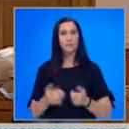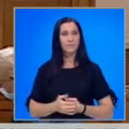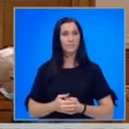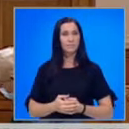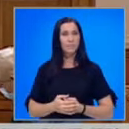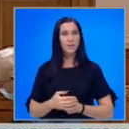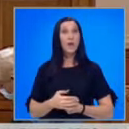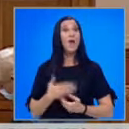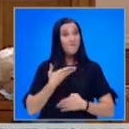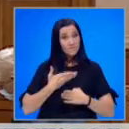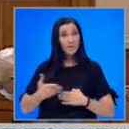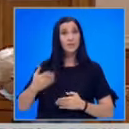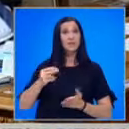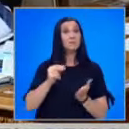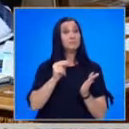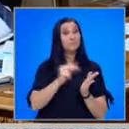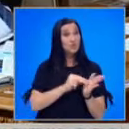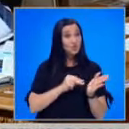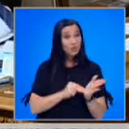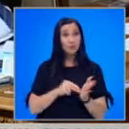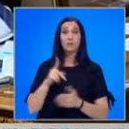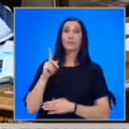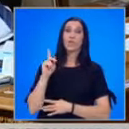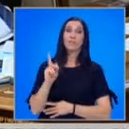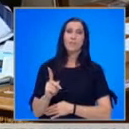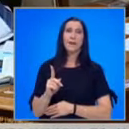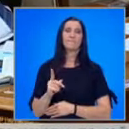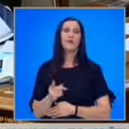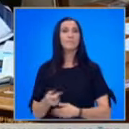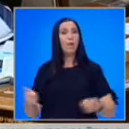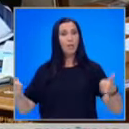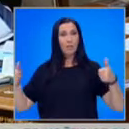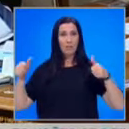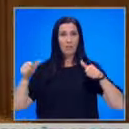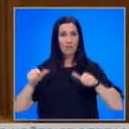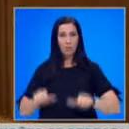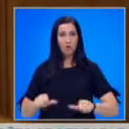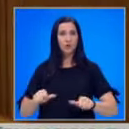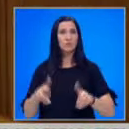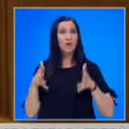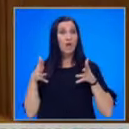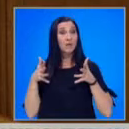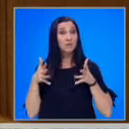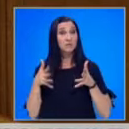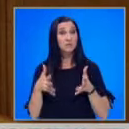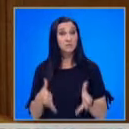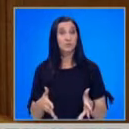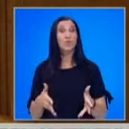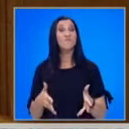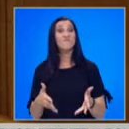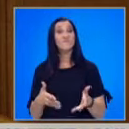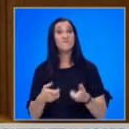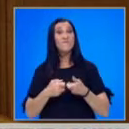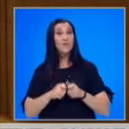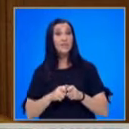винаги сме считали, че трябва порочните, зловредните практики, свързани